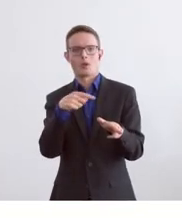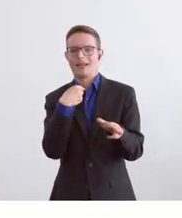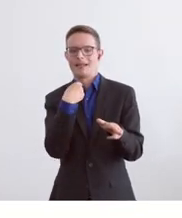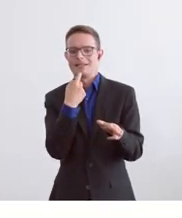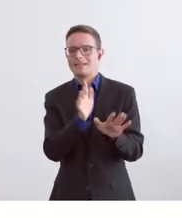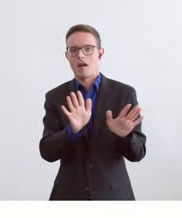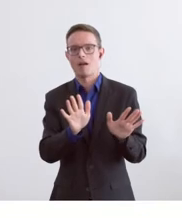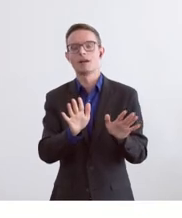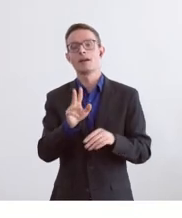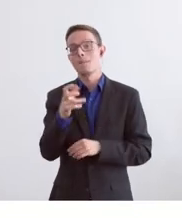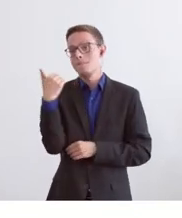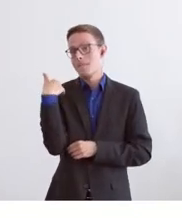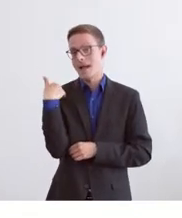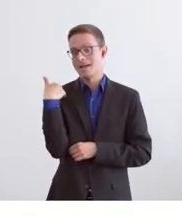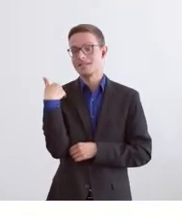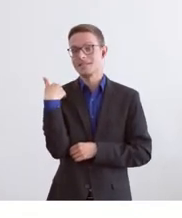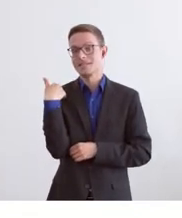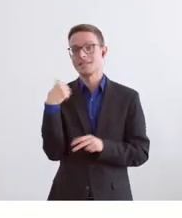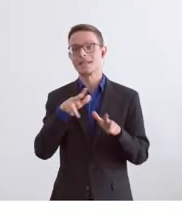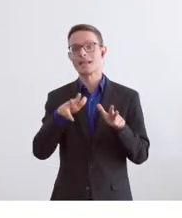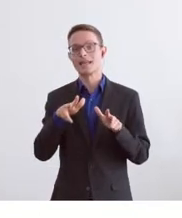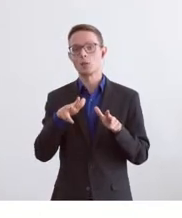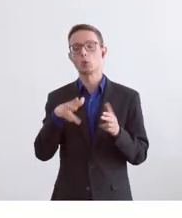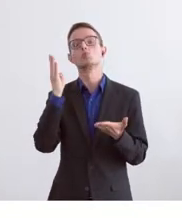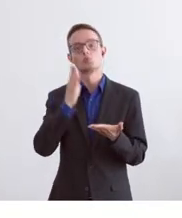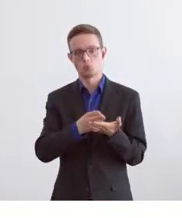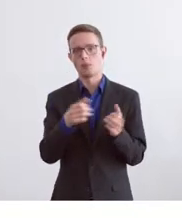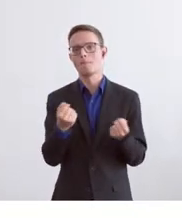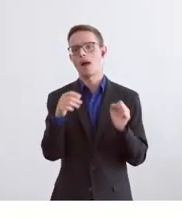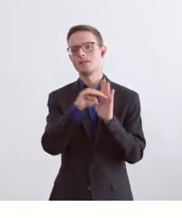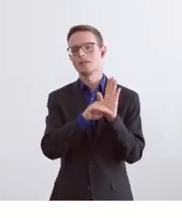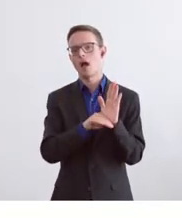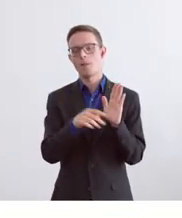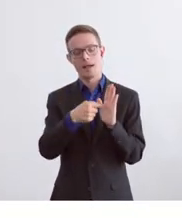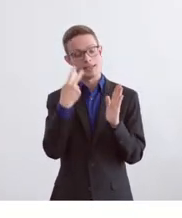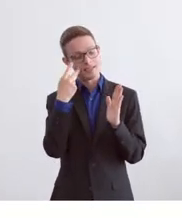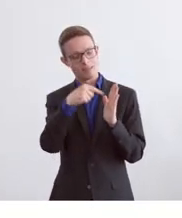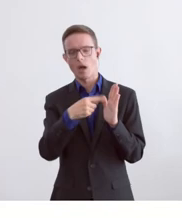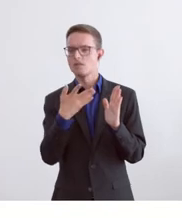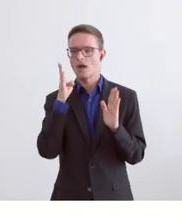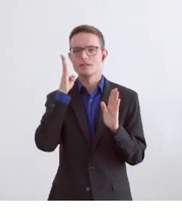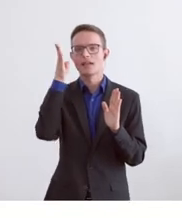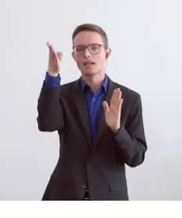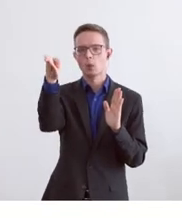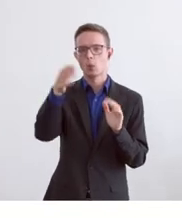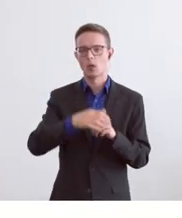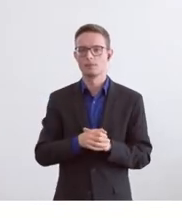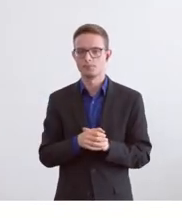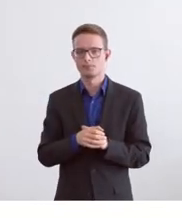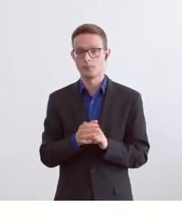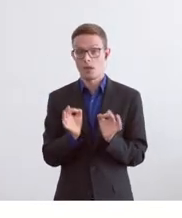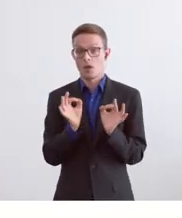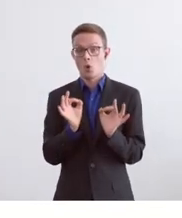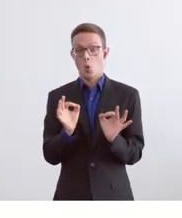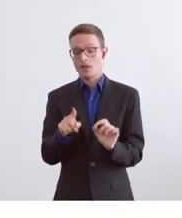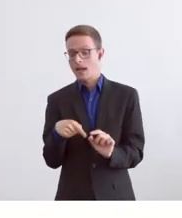Klimastrategie beschlossen mit einigen Massnahmen drin. Dort sieht man natürlich ein in welche Richtung es geht. Was jetzt sicher als konkret